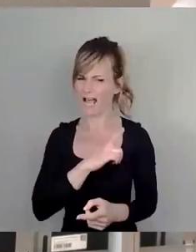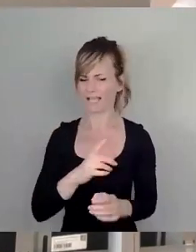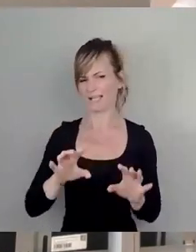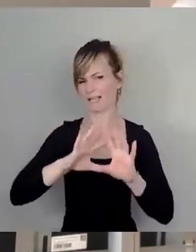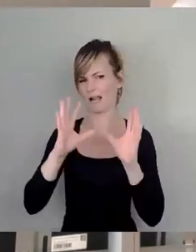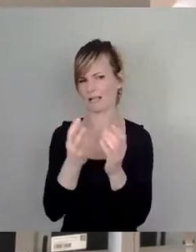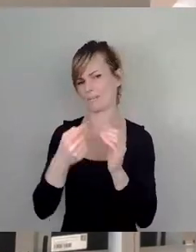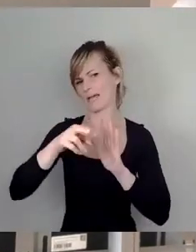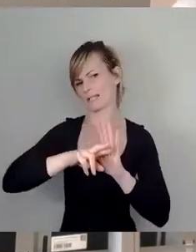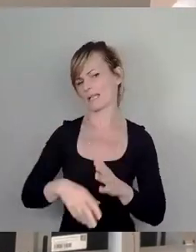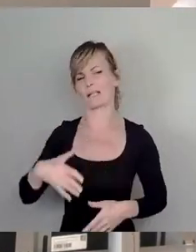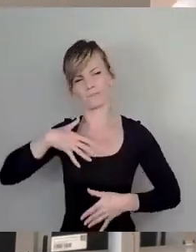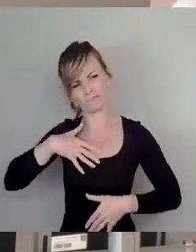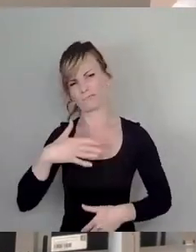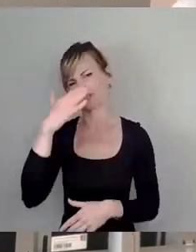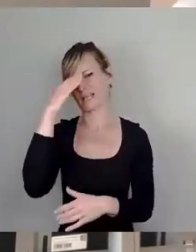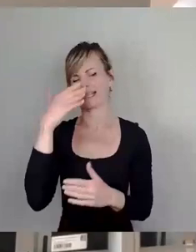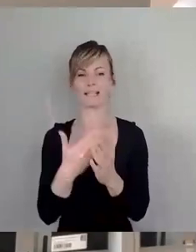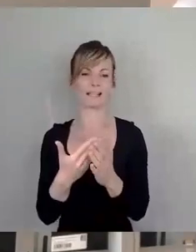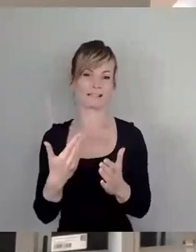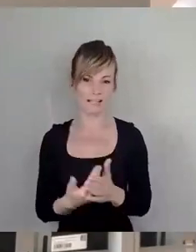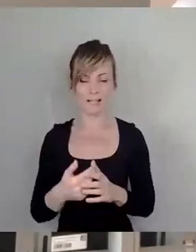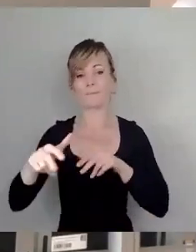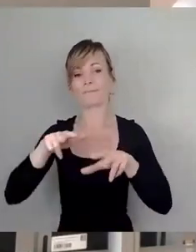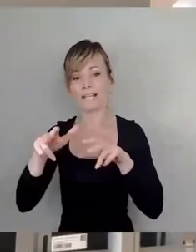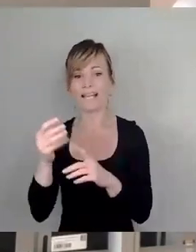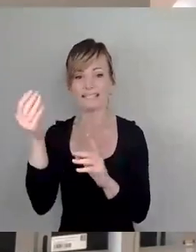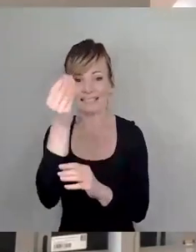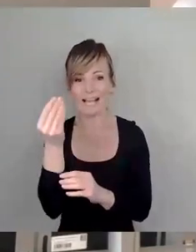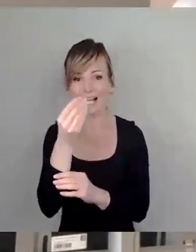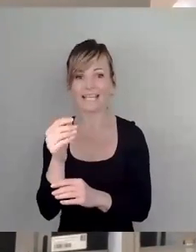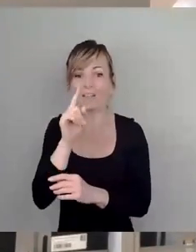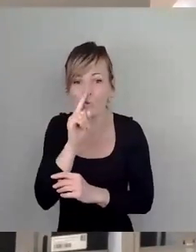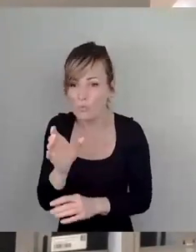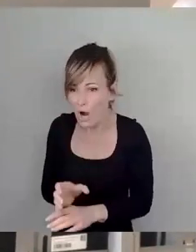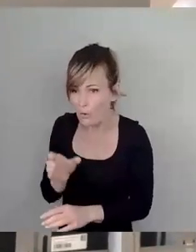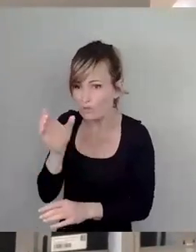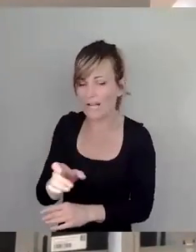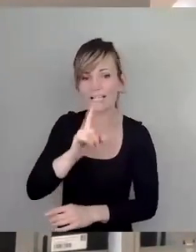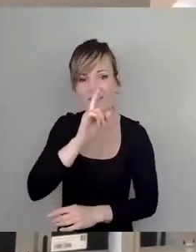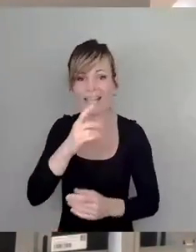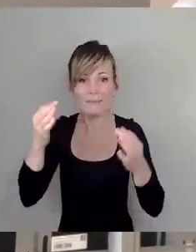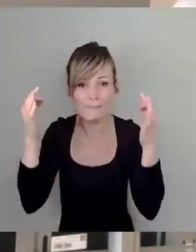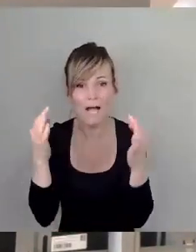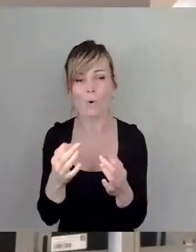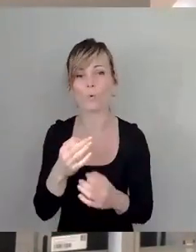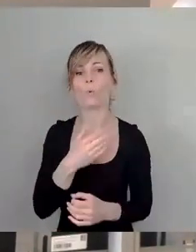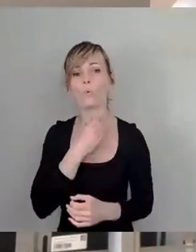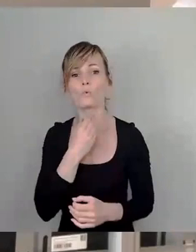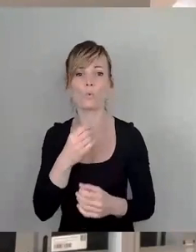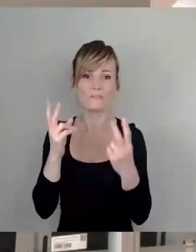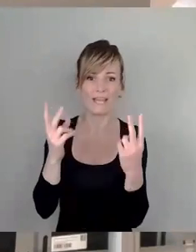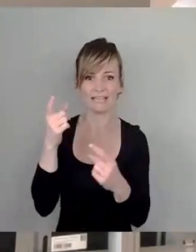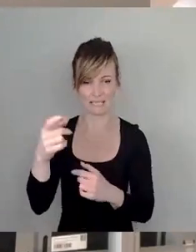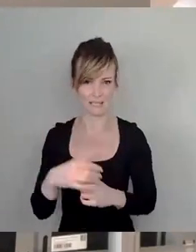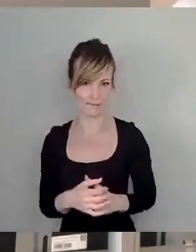stellt bitte Verkehrszeichen nur hin, wenn es unbedingt nötig ist. Wir können mal durch die Stadt gehen, wo das überall gilt, wo das beachtet wird, aber es steht drin.